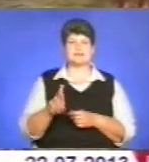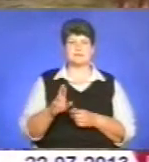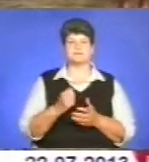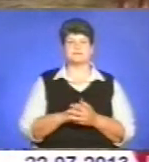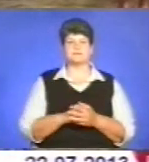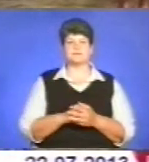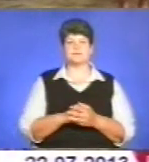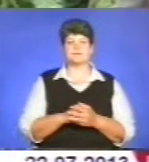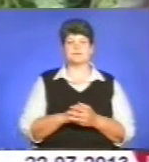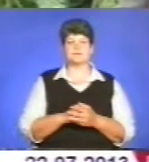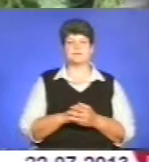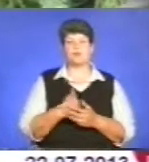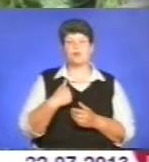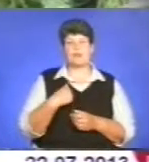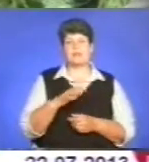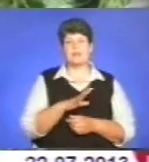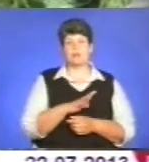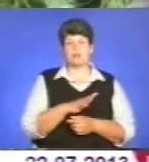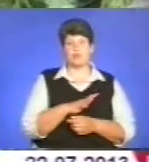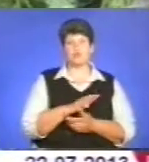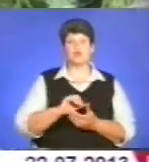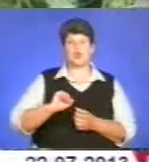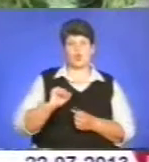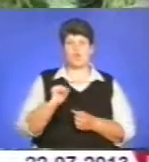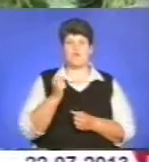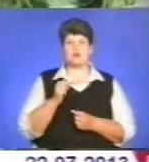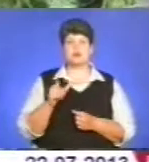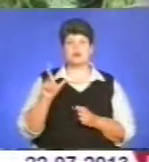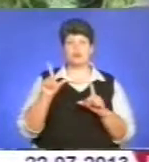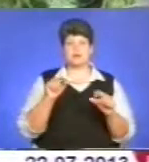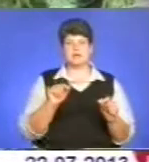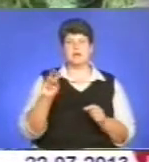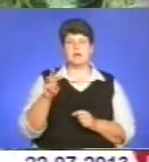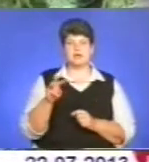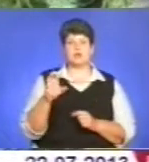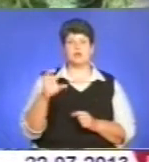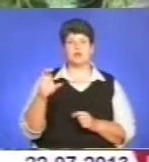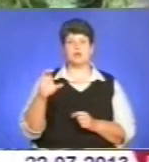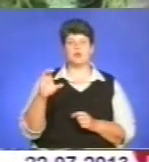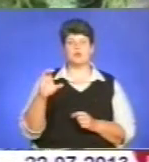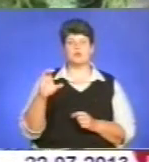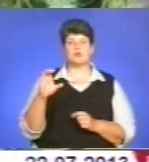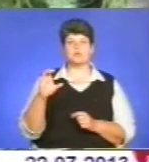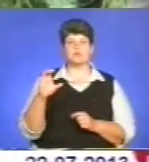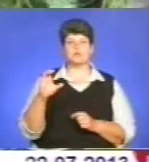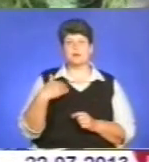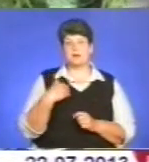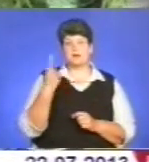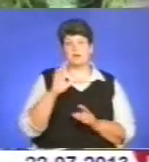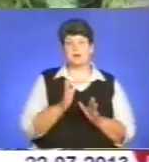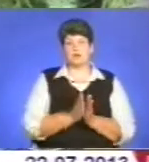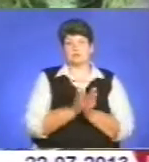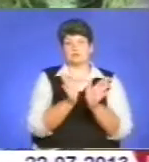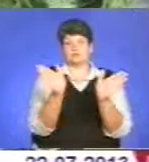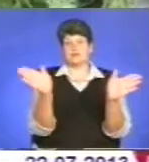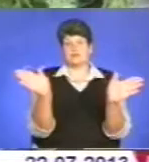лише з посмішкою. У мене був товариш поїзд, це Михайло Гросуляк. В один момент на різдоріжжі ми поїхали в